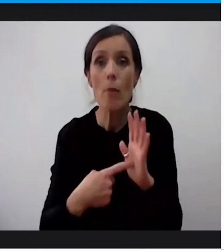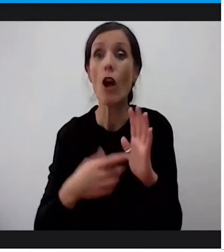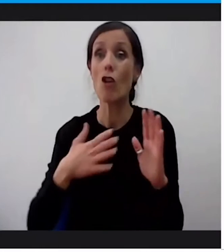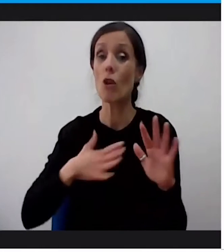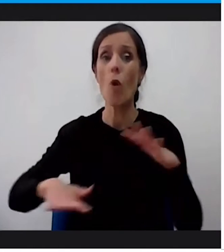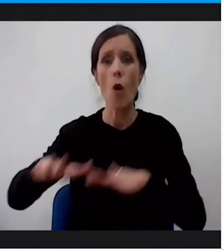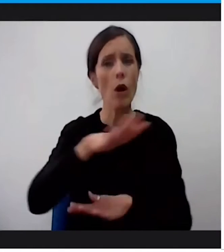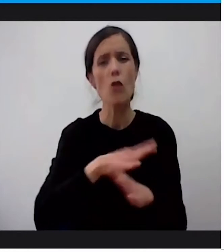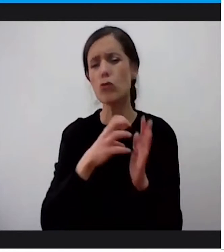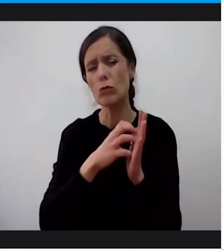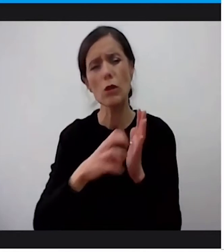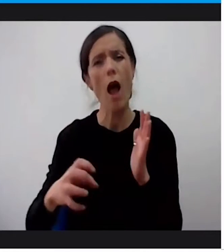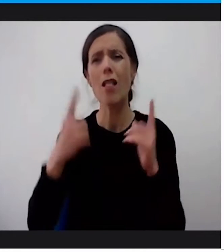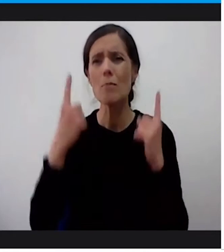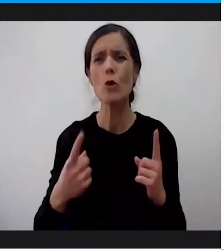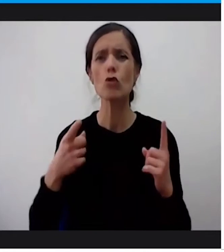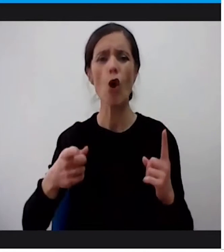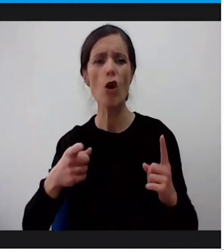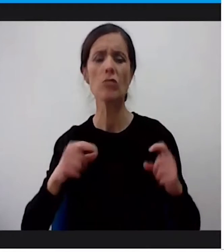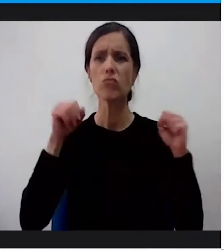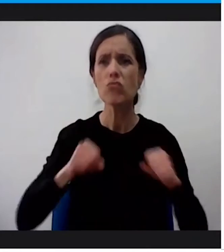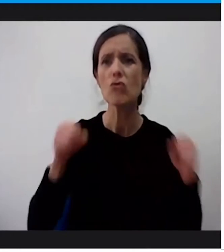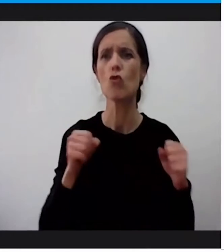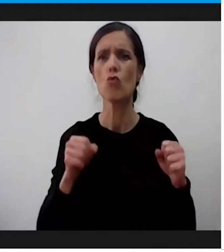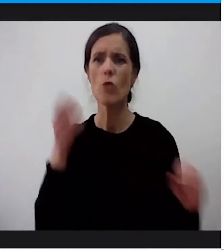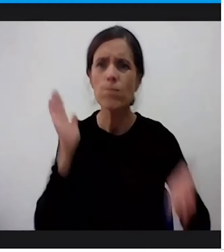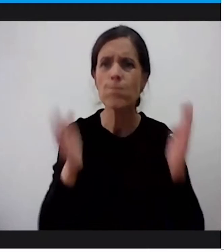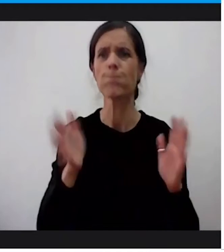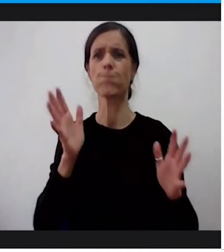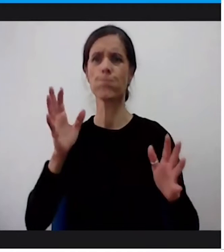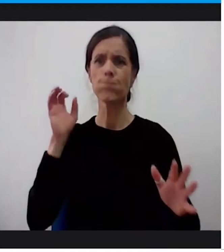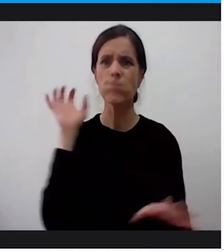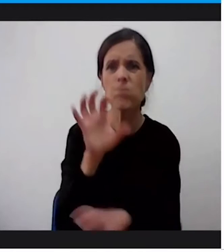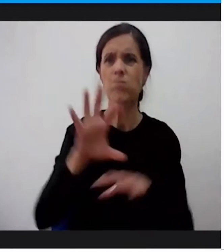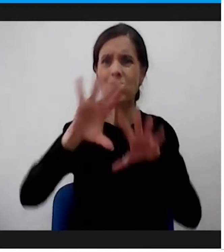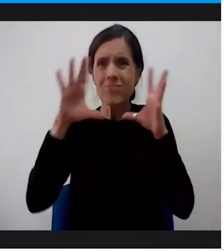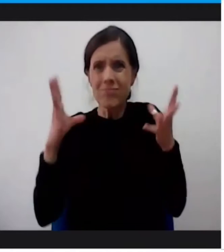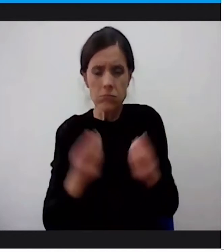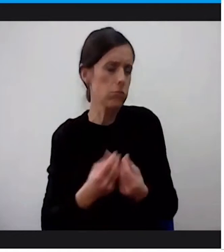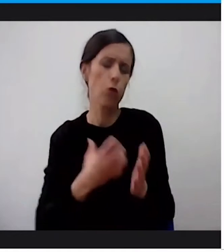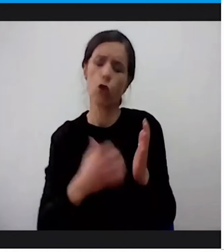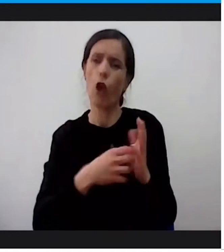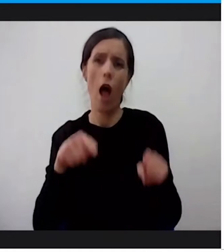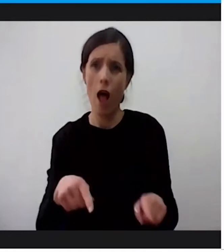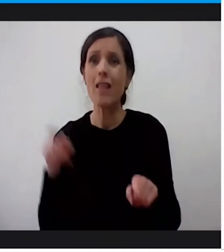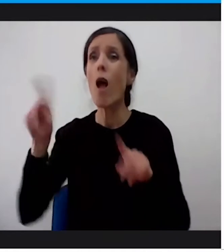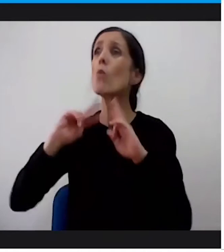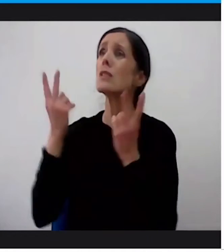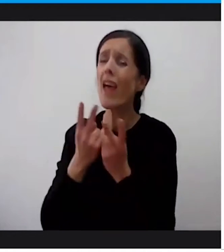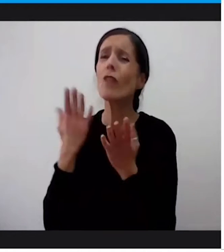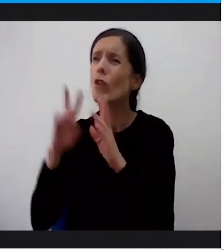dalje nasimno disciplinovanje, jer pouzdano znamo i brojna da istraživanje u svetu pokazuje da je nasimno